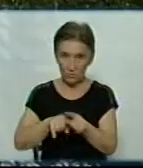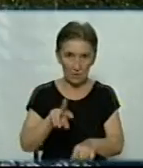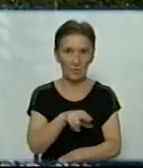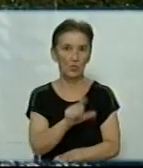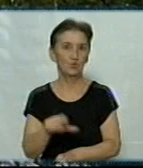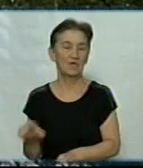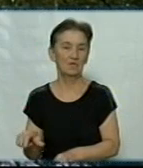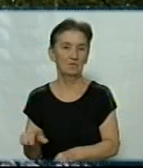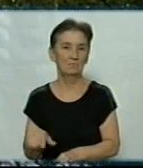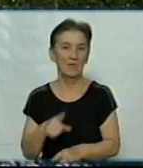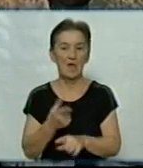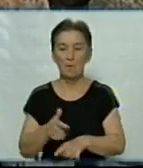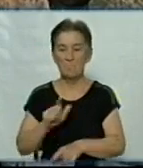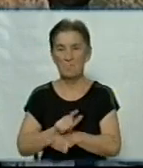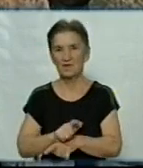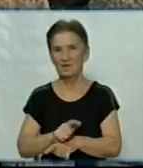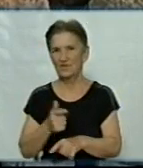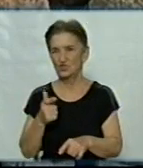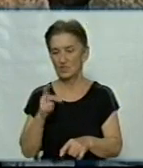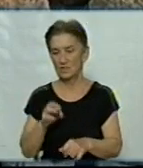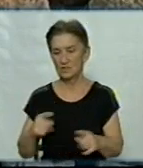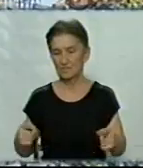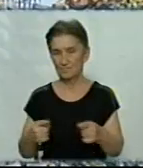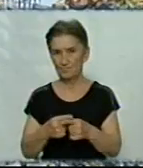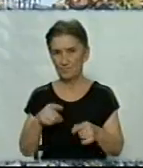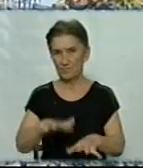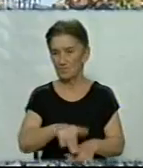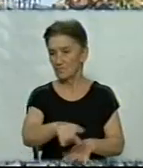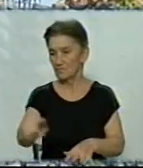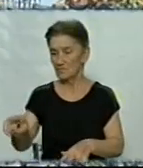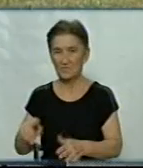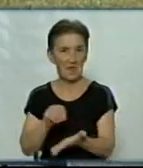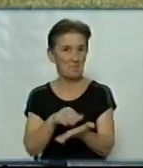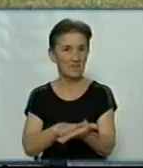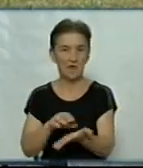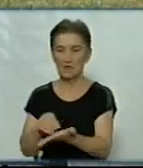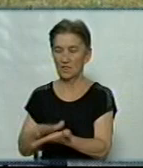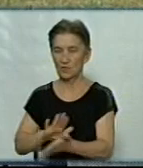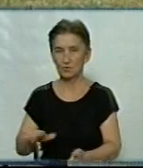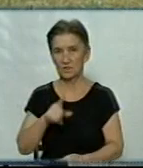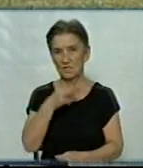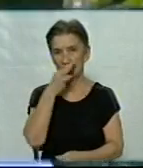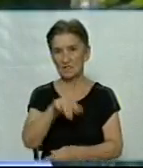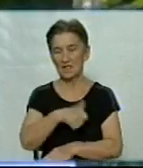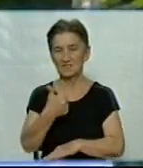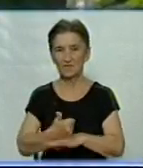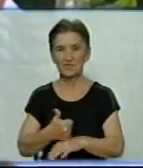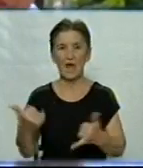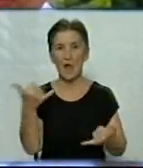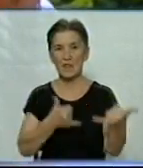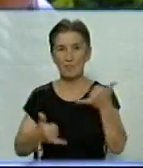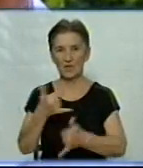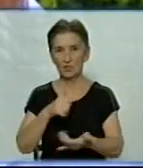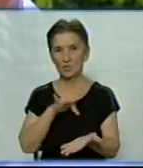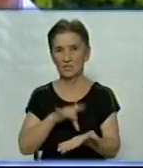Перевищень радіаційного фону на вимірювальних точках поблизу цієї території не реєструють, говорить завідувач відділення обласного лабораторного